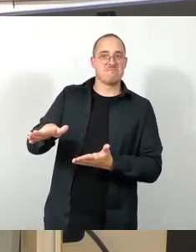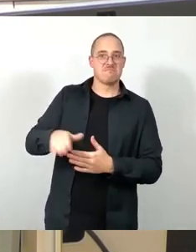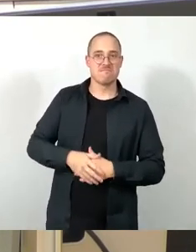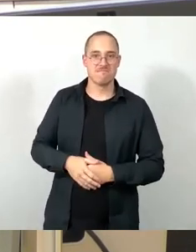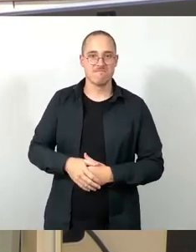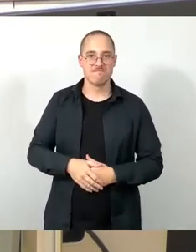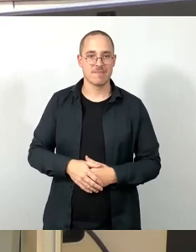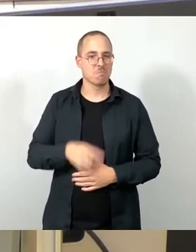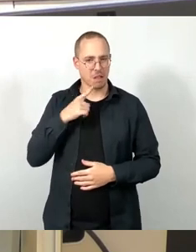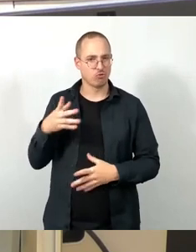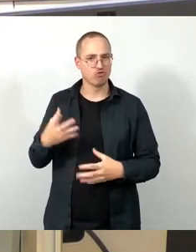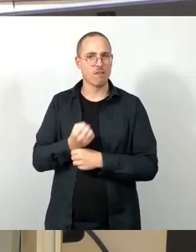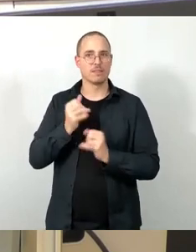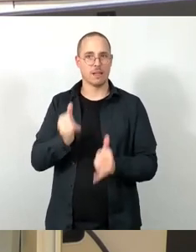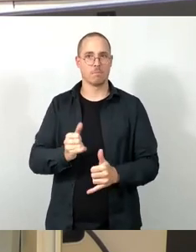Ihnen auch gut gelungen.